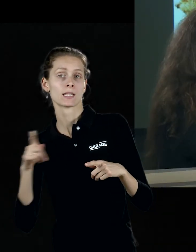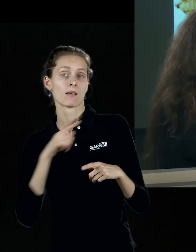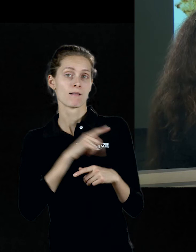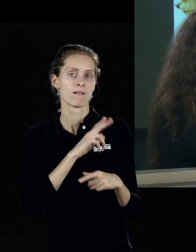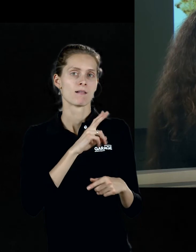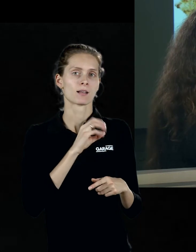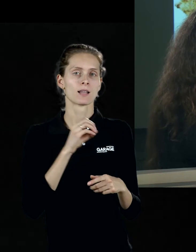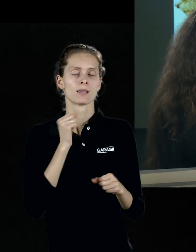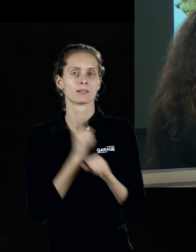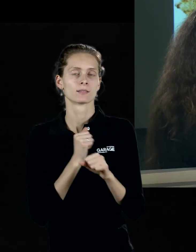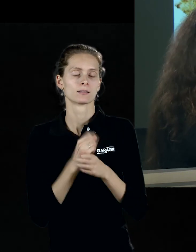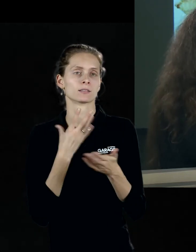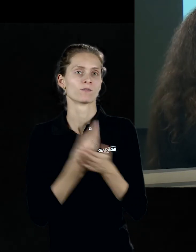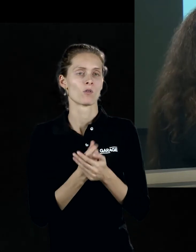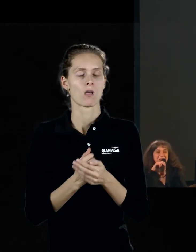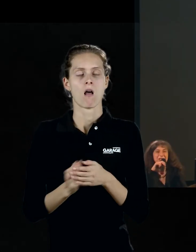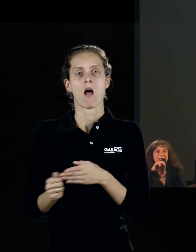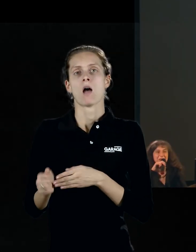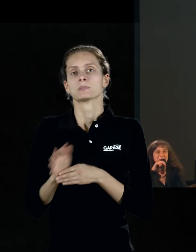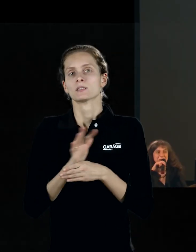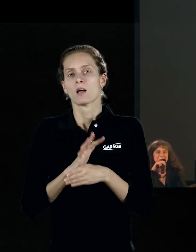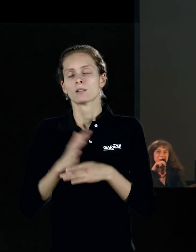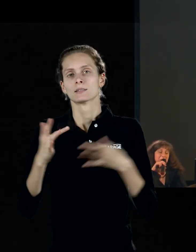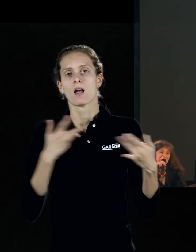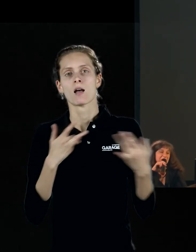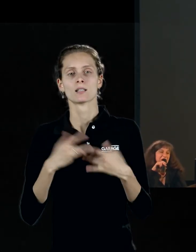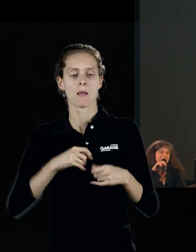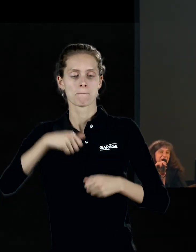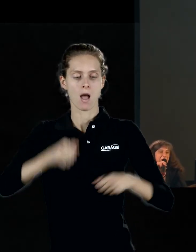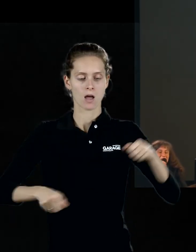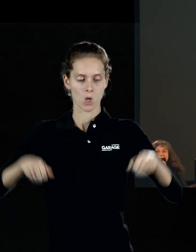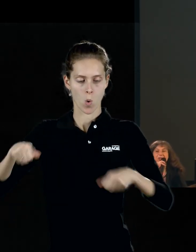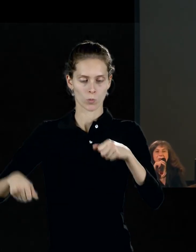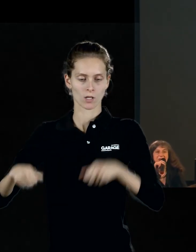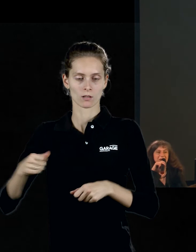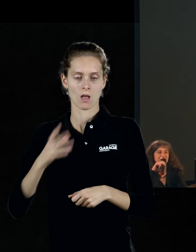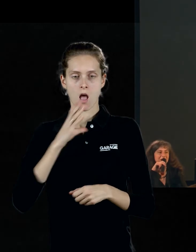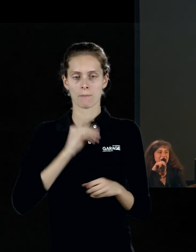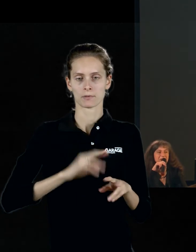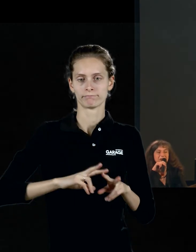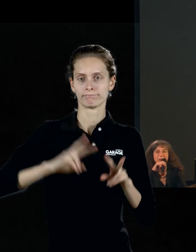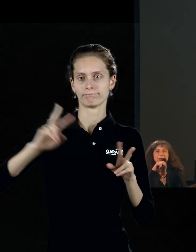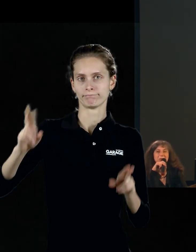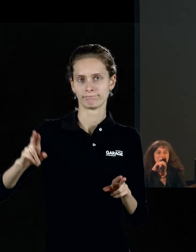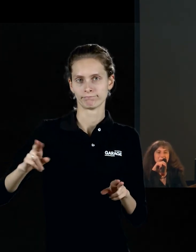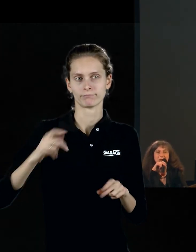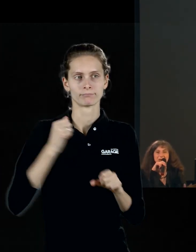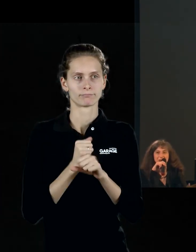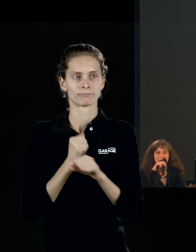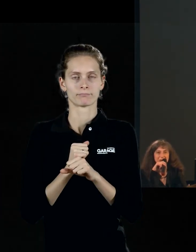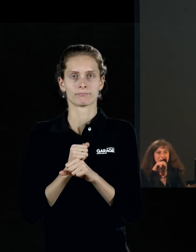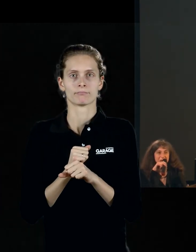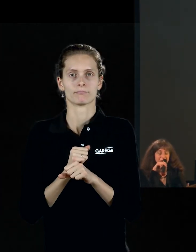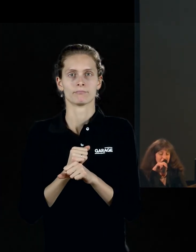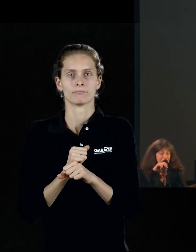такой же абстрактный театр этих самых своих марионеток. Вполне соотносимых, действительно, вполне соотносящихся с тем, что он